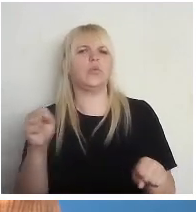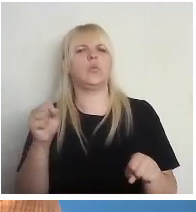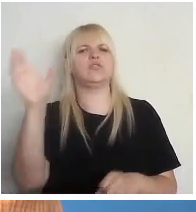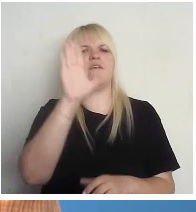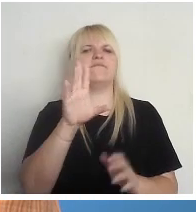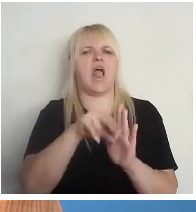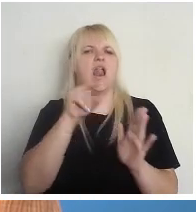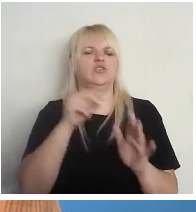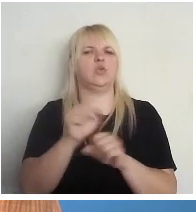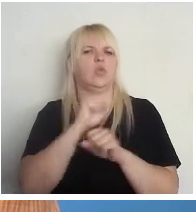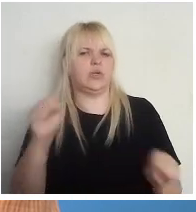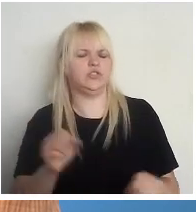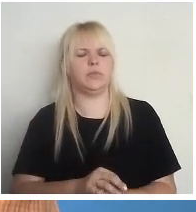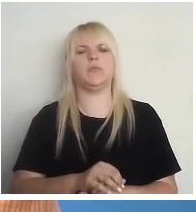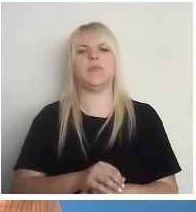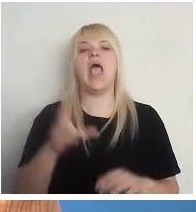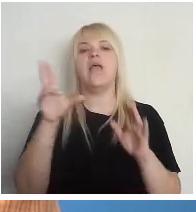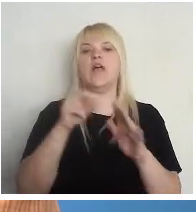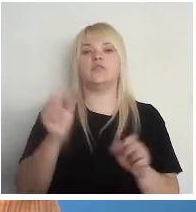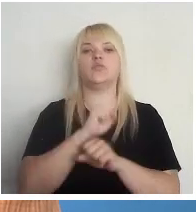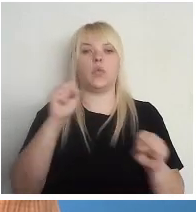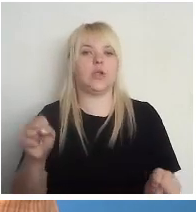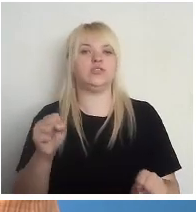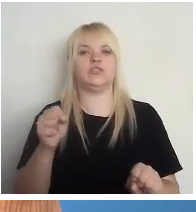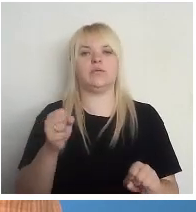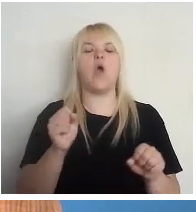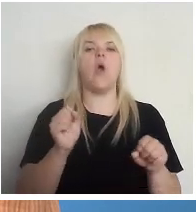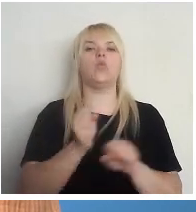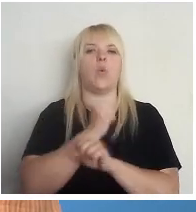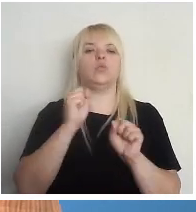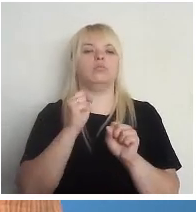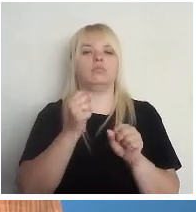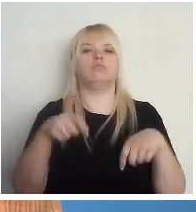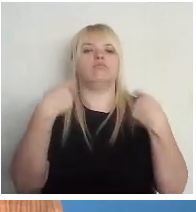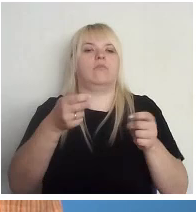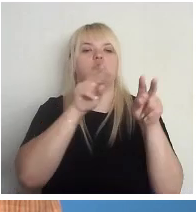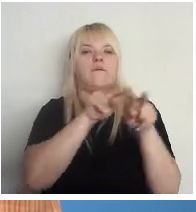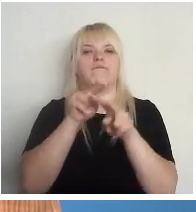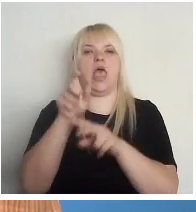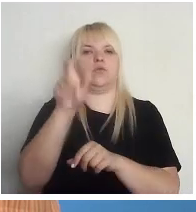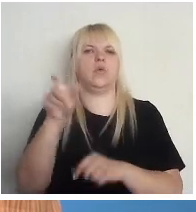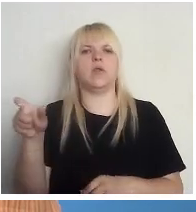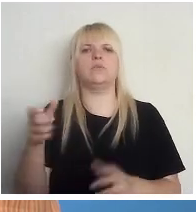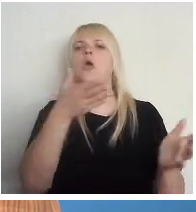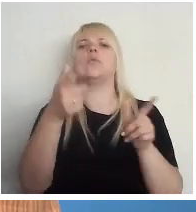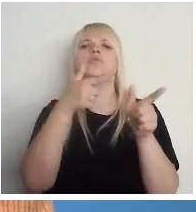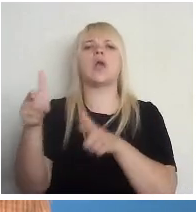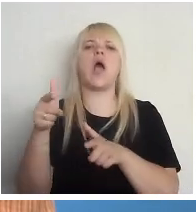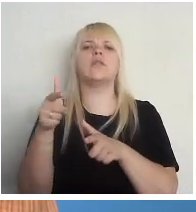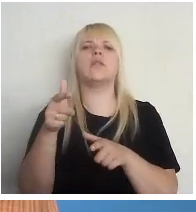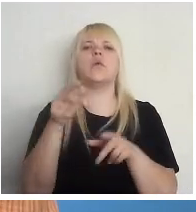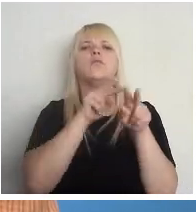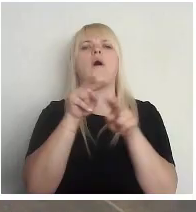Vēlēšanu drošību nodrošina novērotāji. Kurš ir gatavs novērot vēlēšanas internetā?